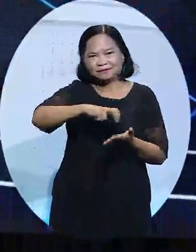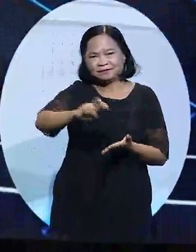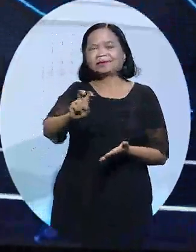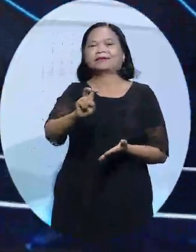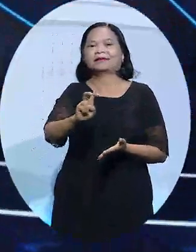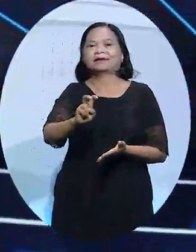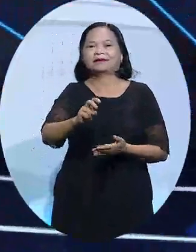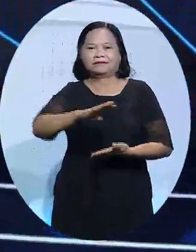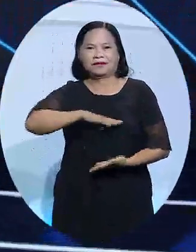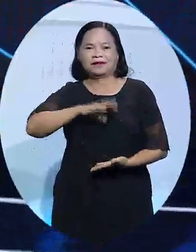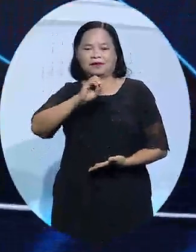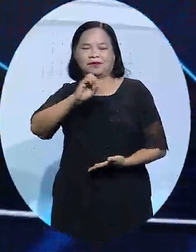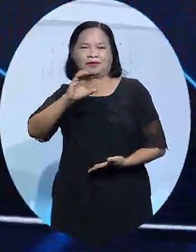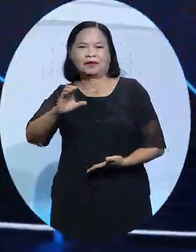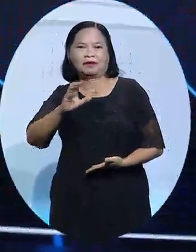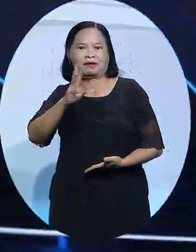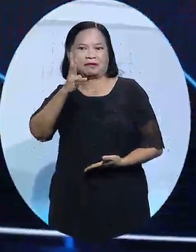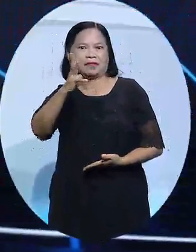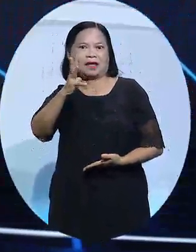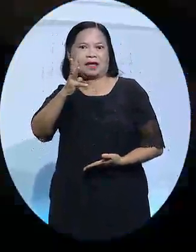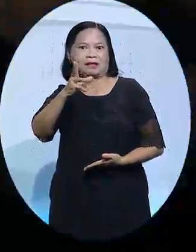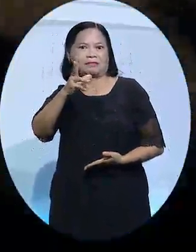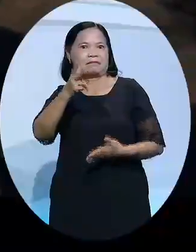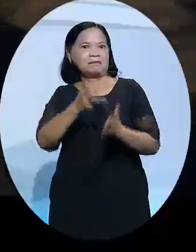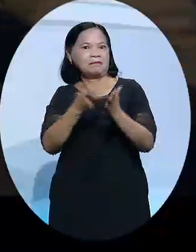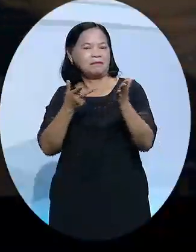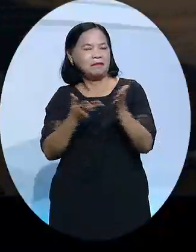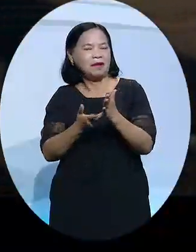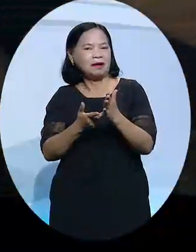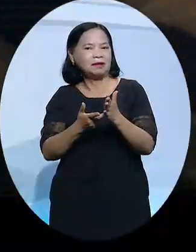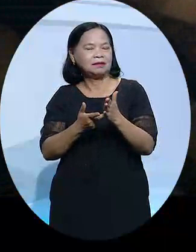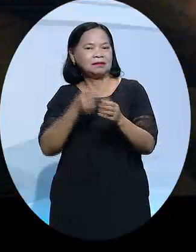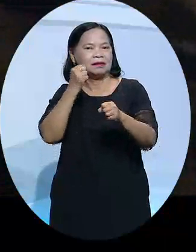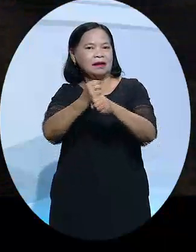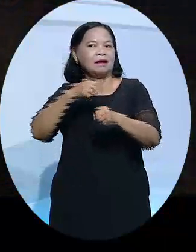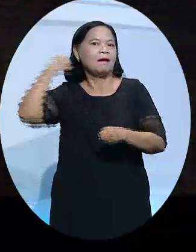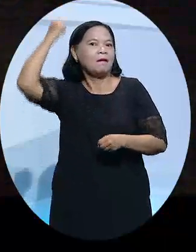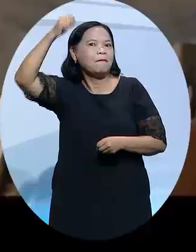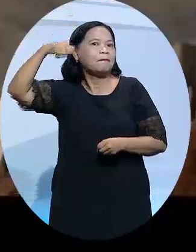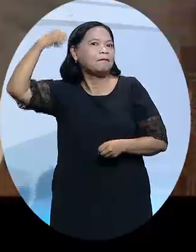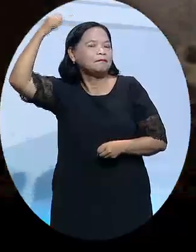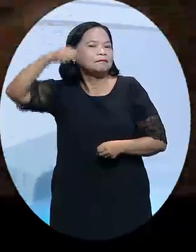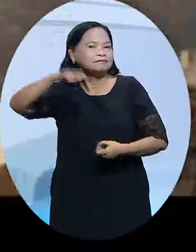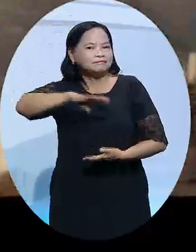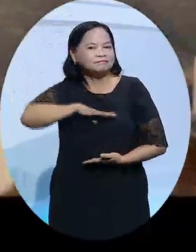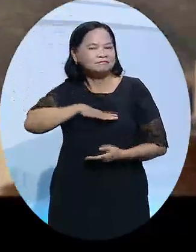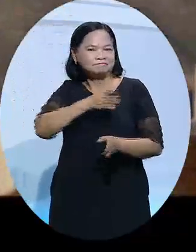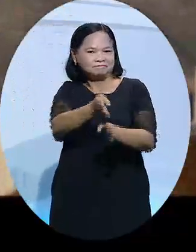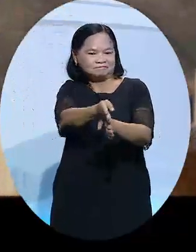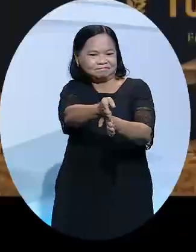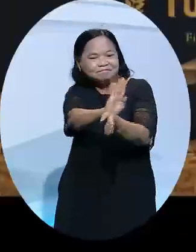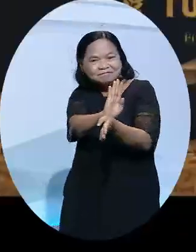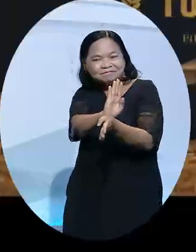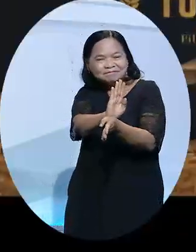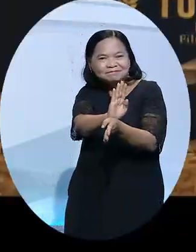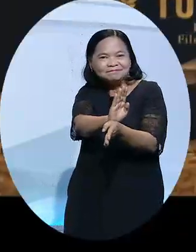Đây là giải Oscar đầu tiên của ông sau 8 đề cử. Nhà làm phim New Zealand Jane Campion đoạt giải đạo diễn xuất sắc với